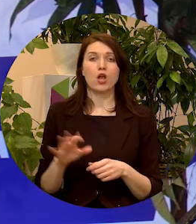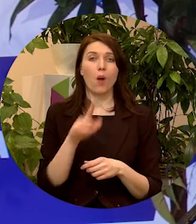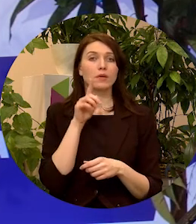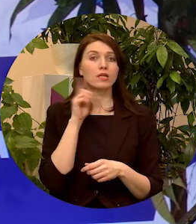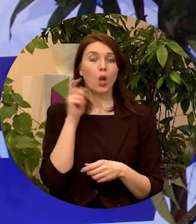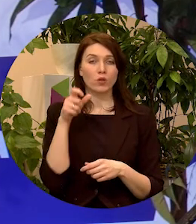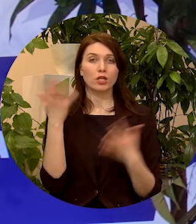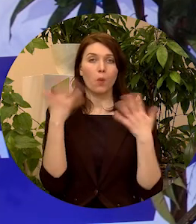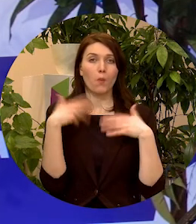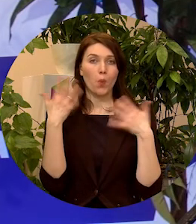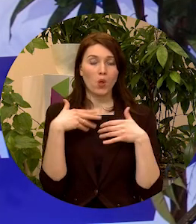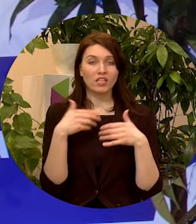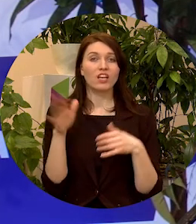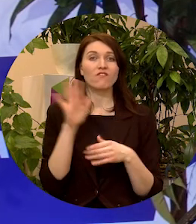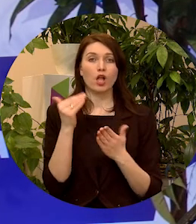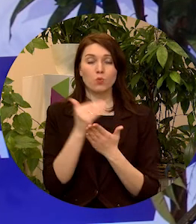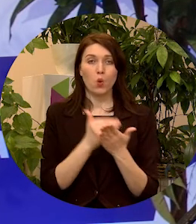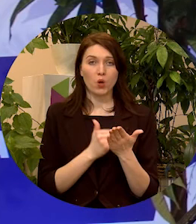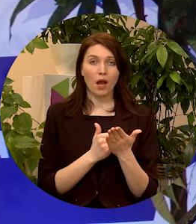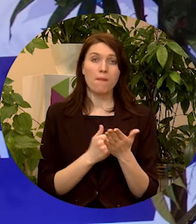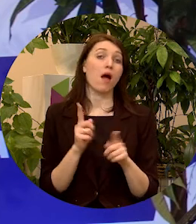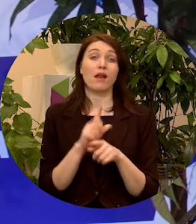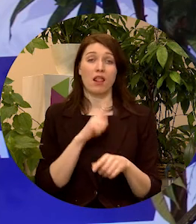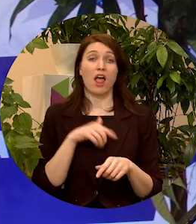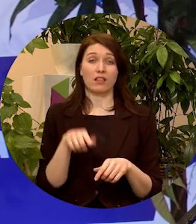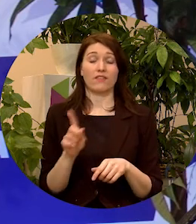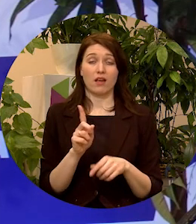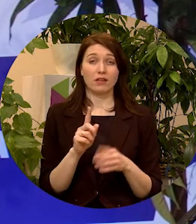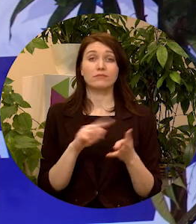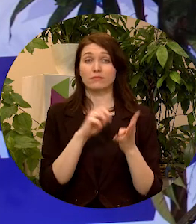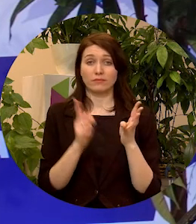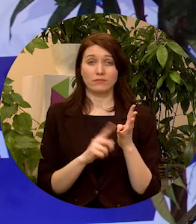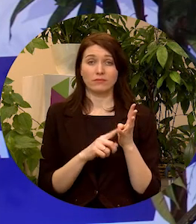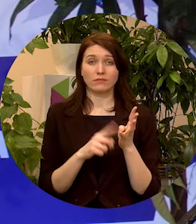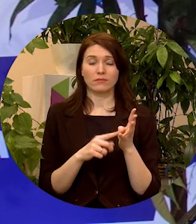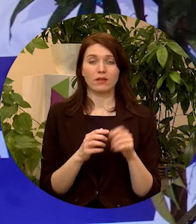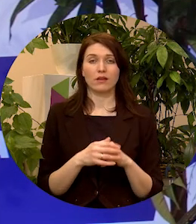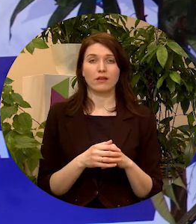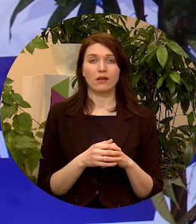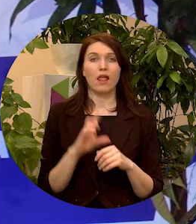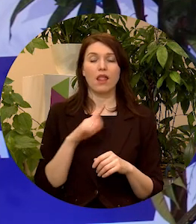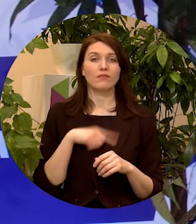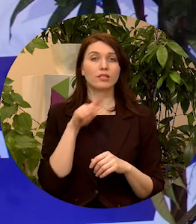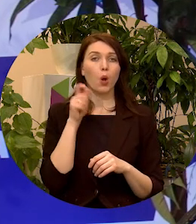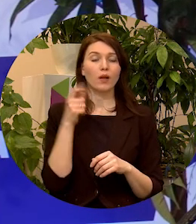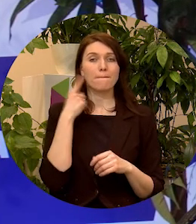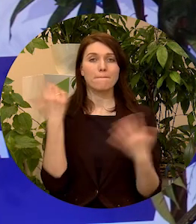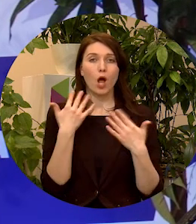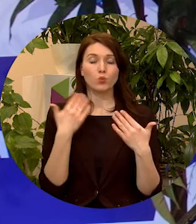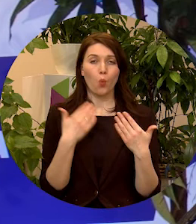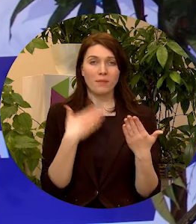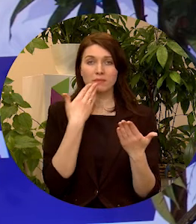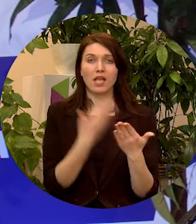Jaunatnes politikas valsts programma, kur ir mums šeit Latvijā, un ceturtkārt – Latvijas jaunatnes padomas